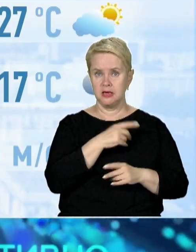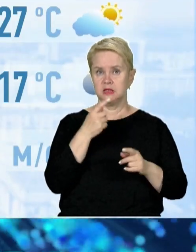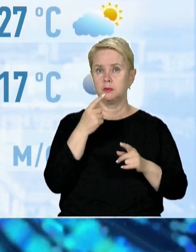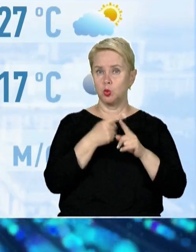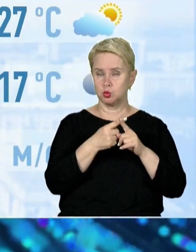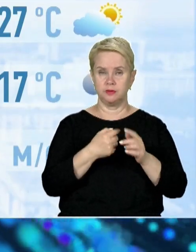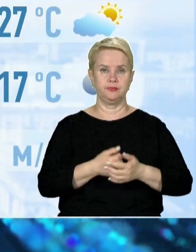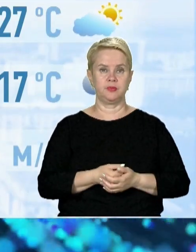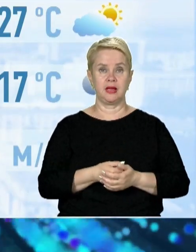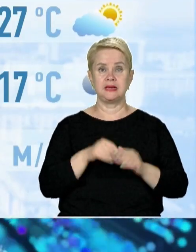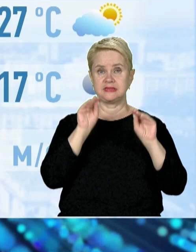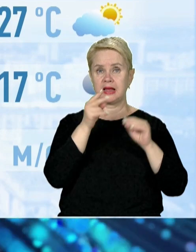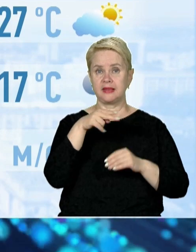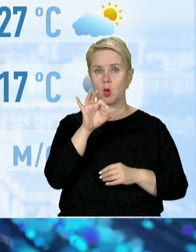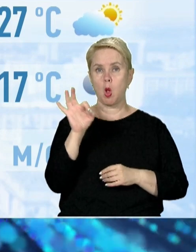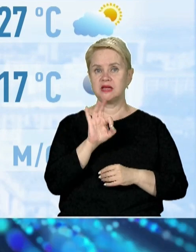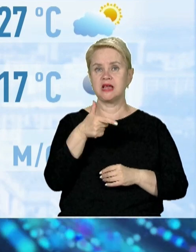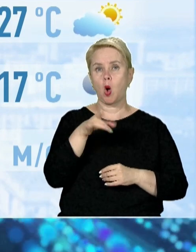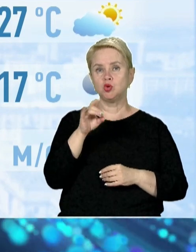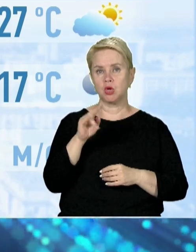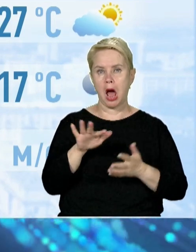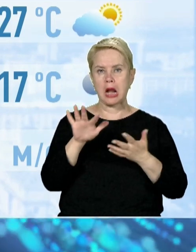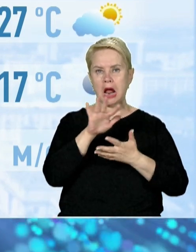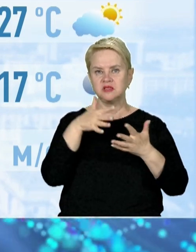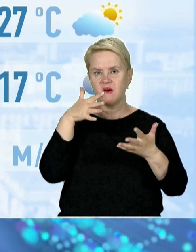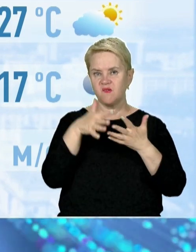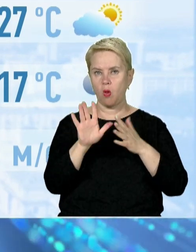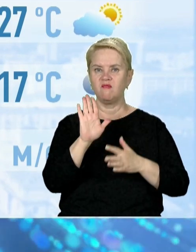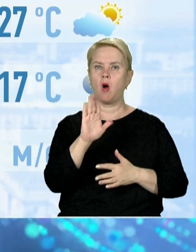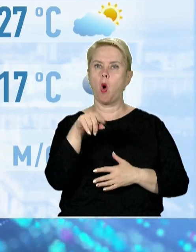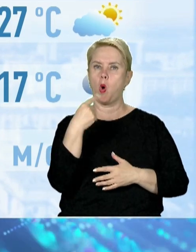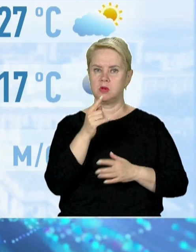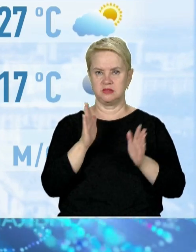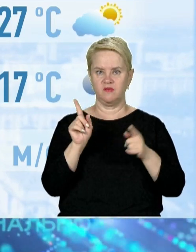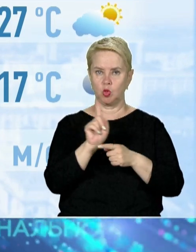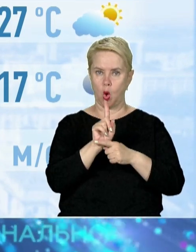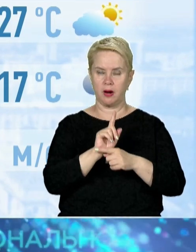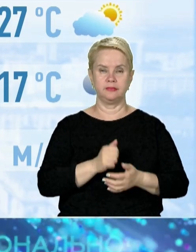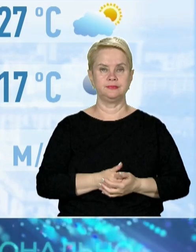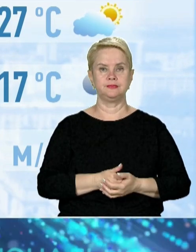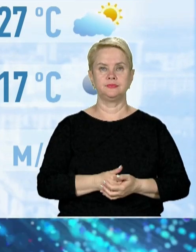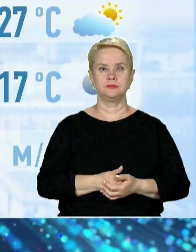з позначкою «плюс». За даними ДНУ імені Олеся Гончара, радіаційний фунт в області у рамках норми.